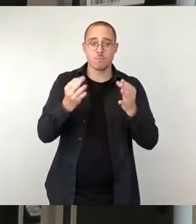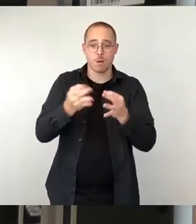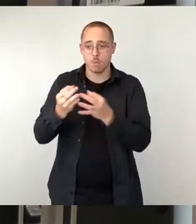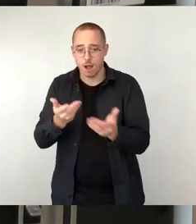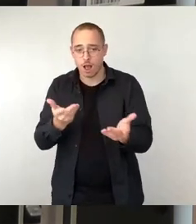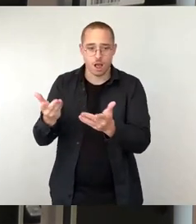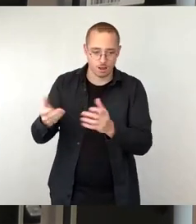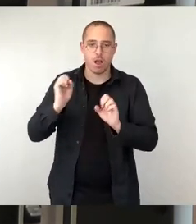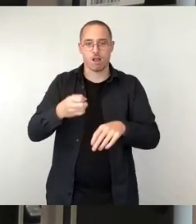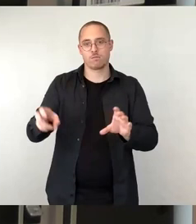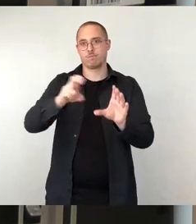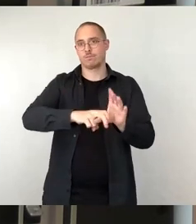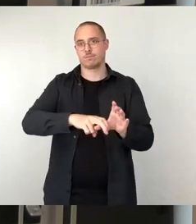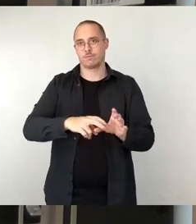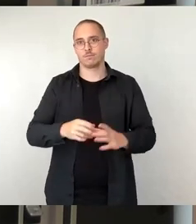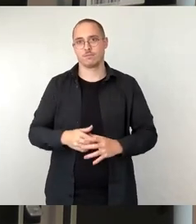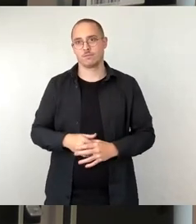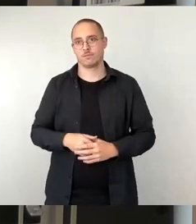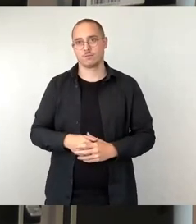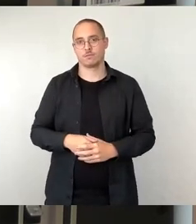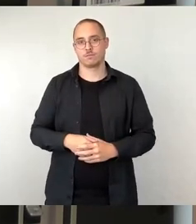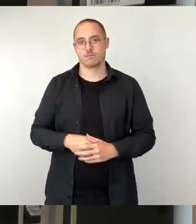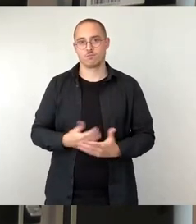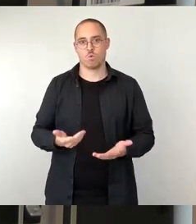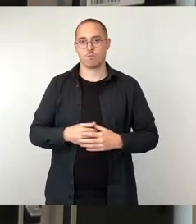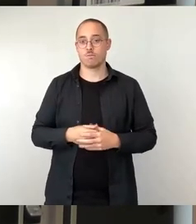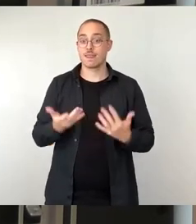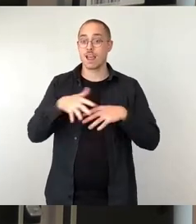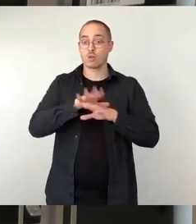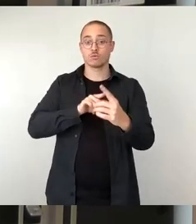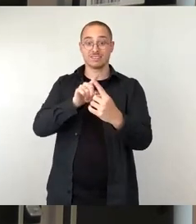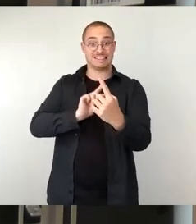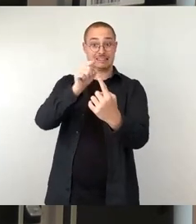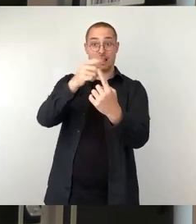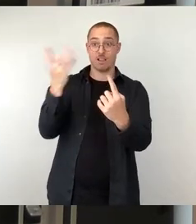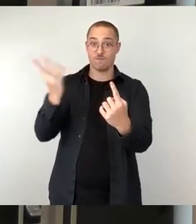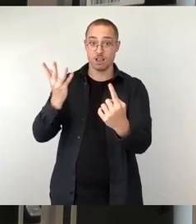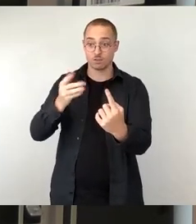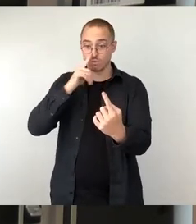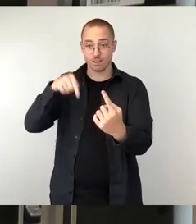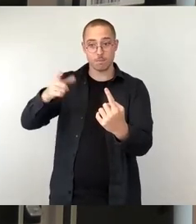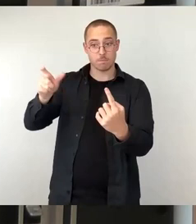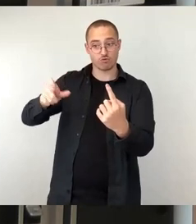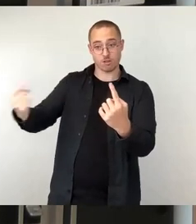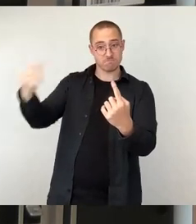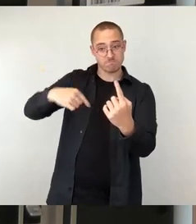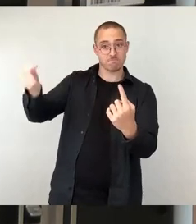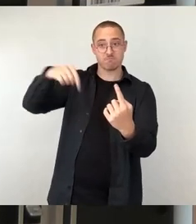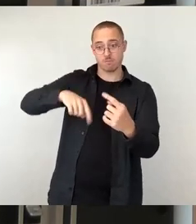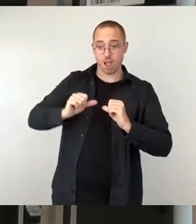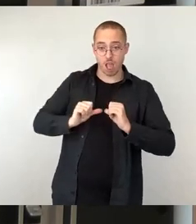deutlich sagen, das Ziel von Integration sollte nicht nur sein, den Menschen, die hierher kommen, zu helfen, dabei